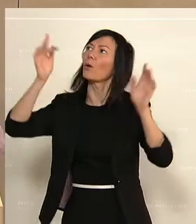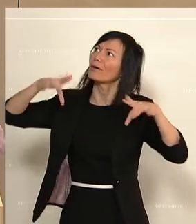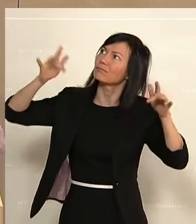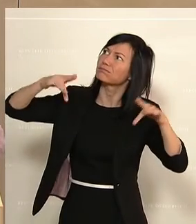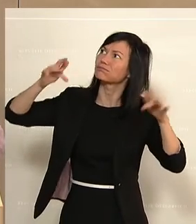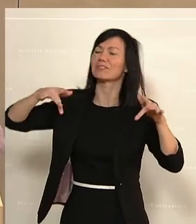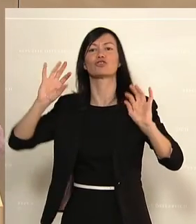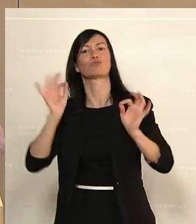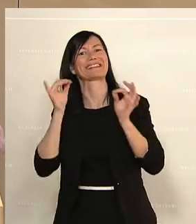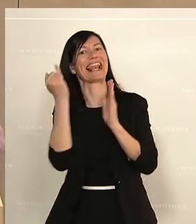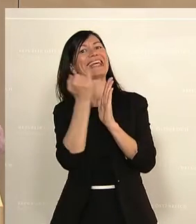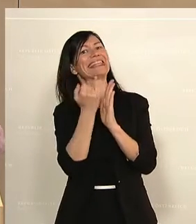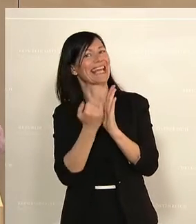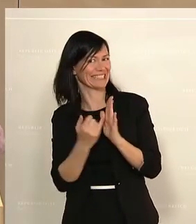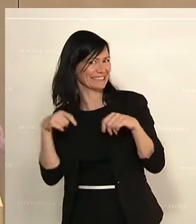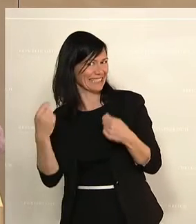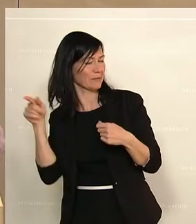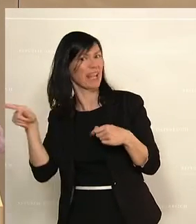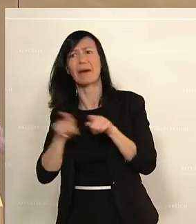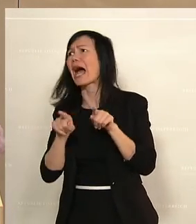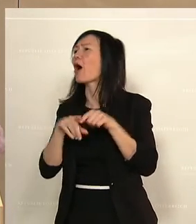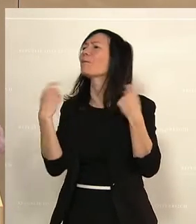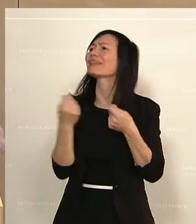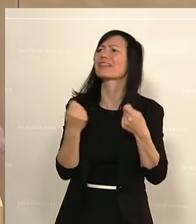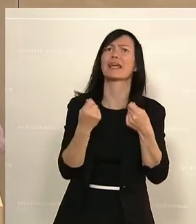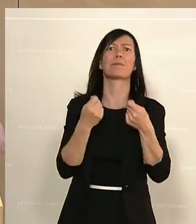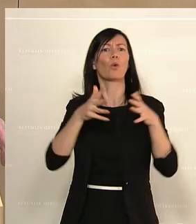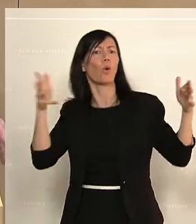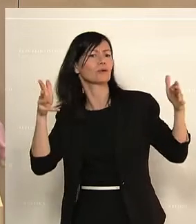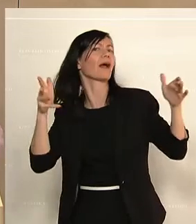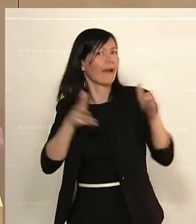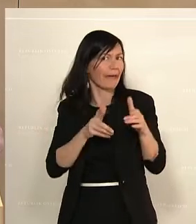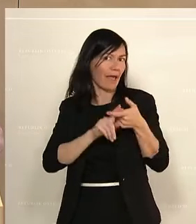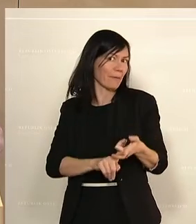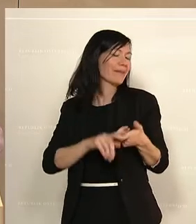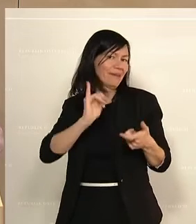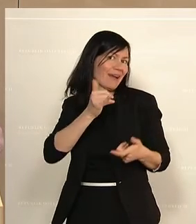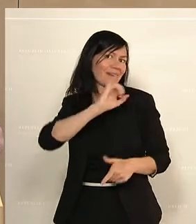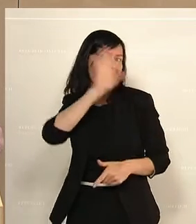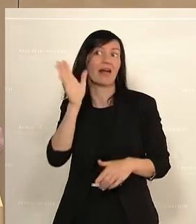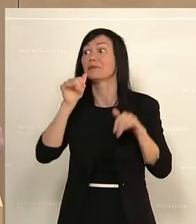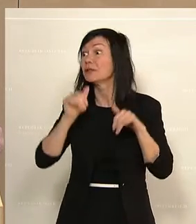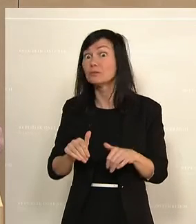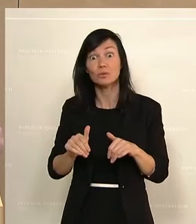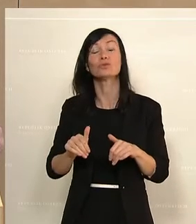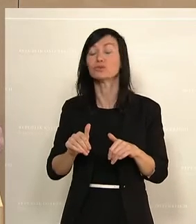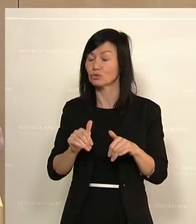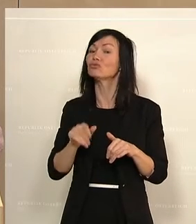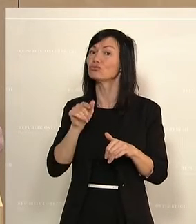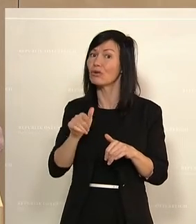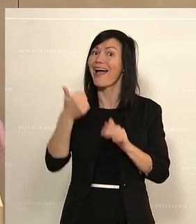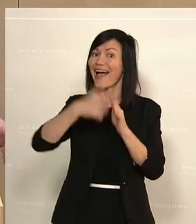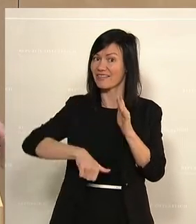Niederschlagsindex, aber auch der Betriebsgröße adaptiert werden, wird es selbstverständlich zu einer Reduktion der